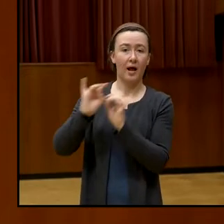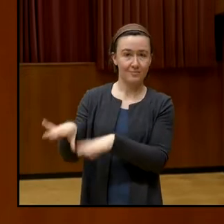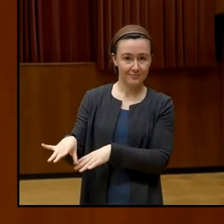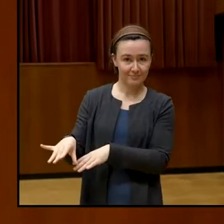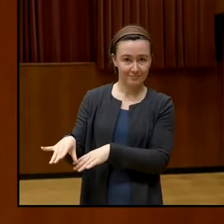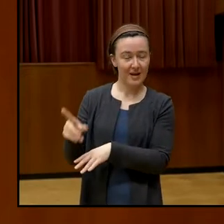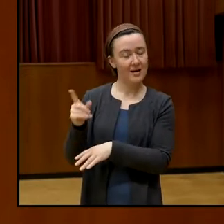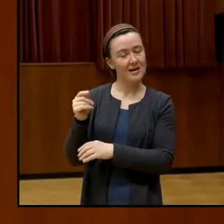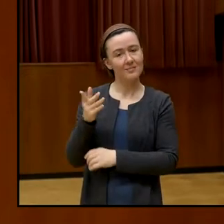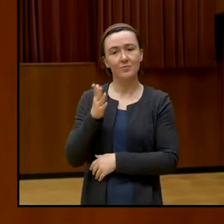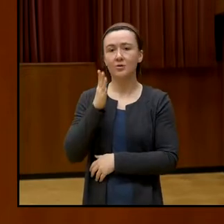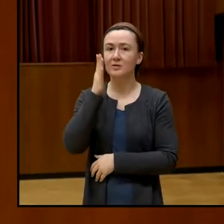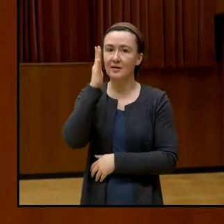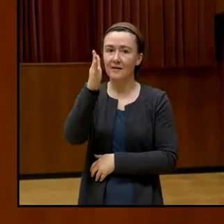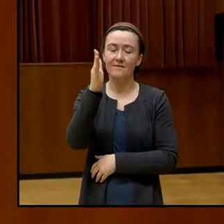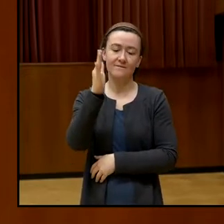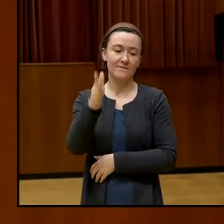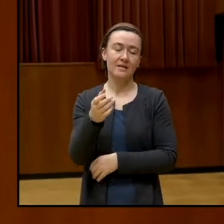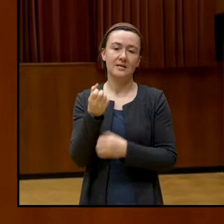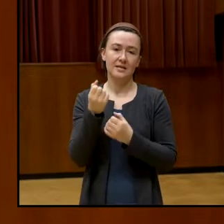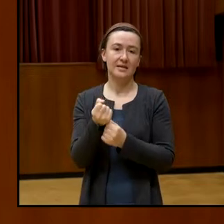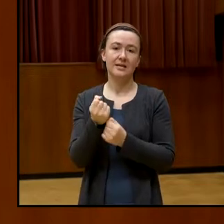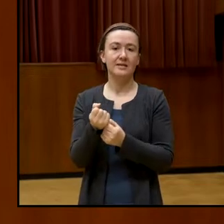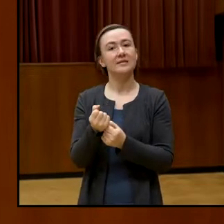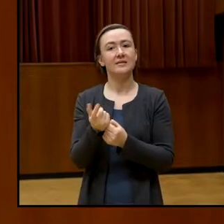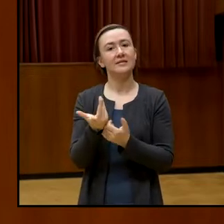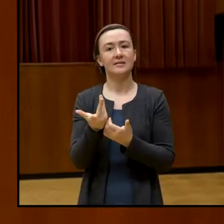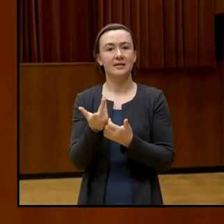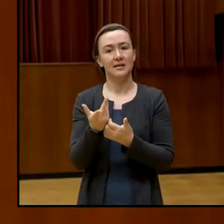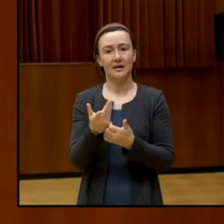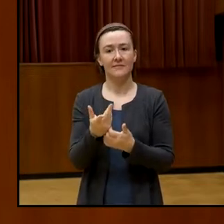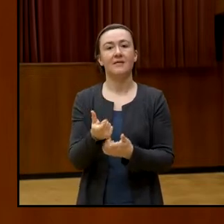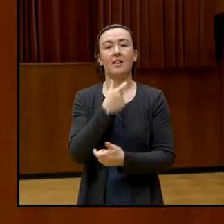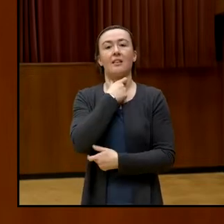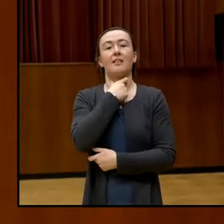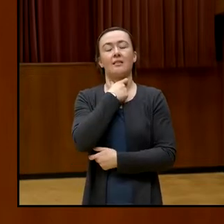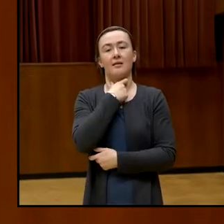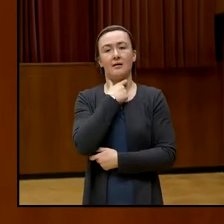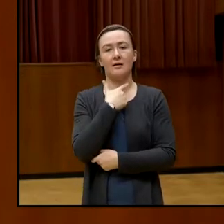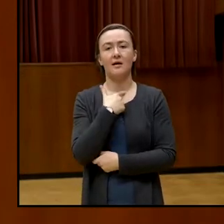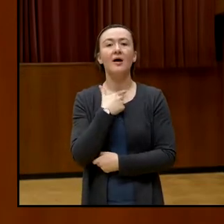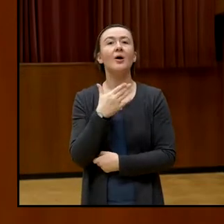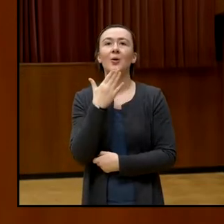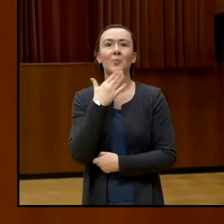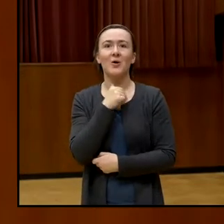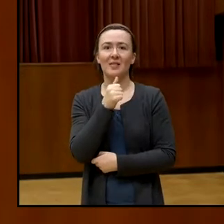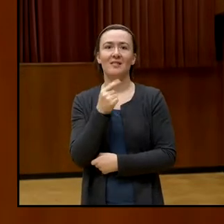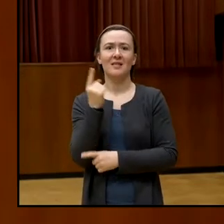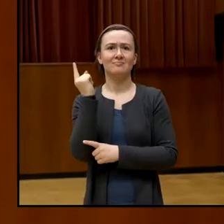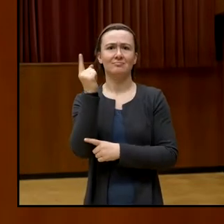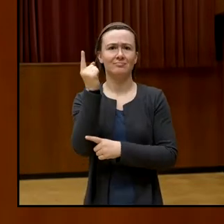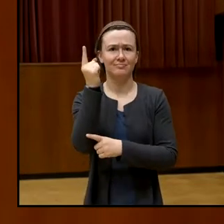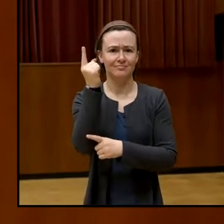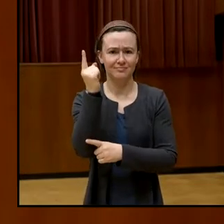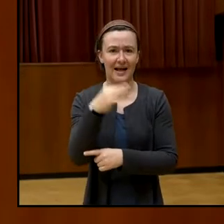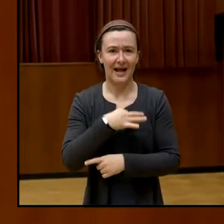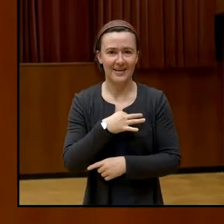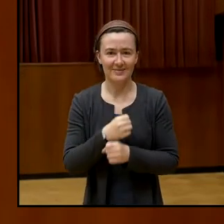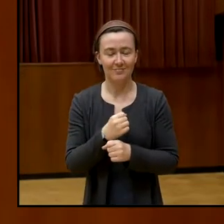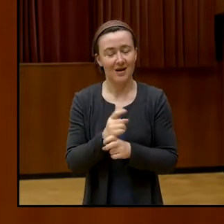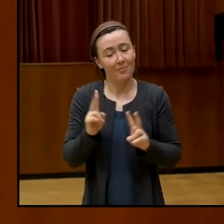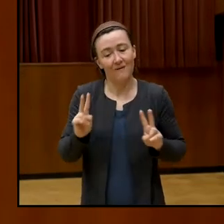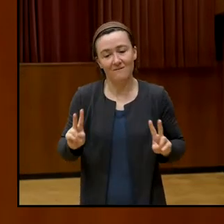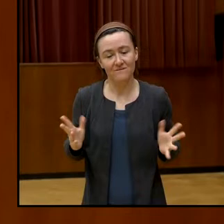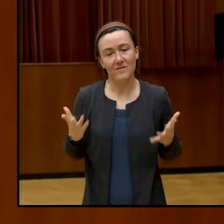fallen wir, gehen wir in die Falle. Und ich möchte kein Horrorszenario machen, aber das ist die